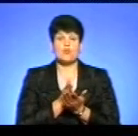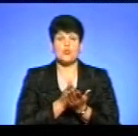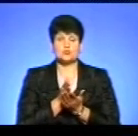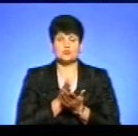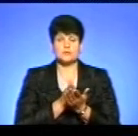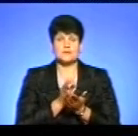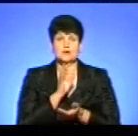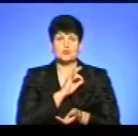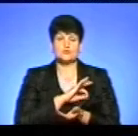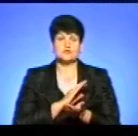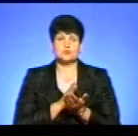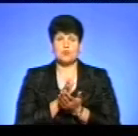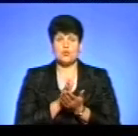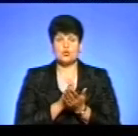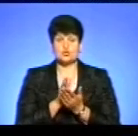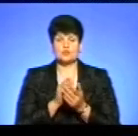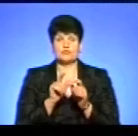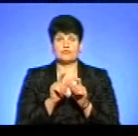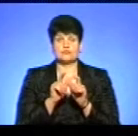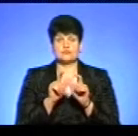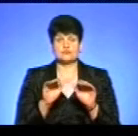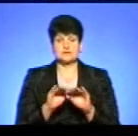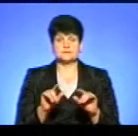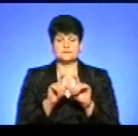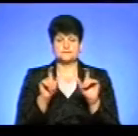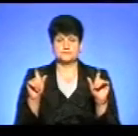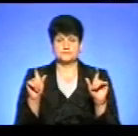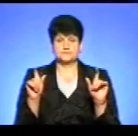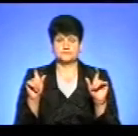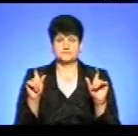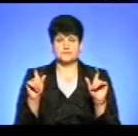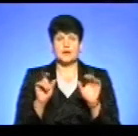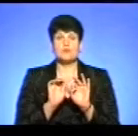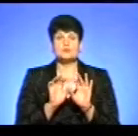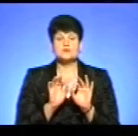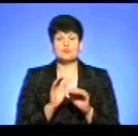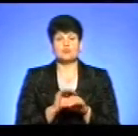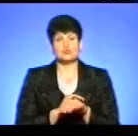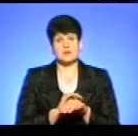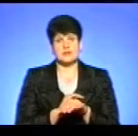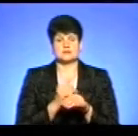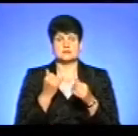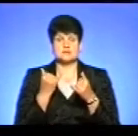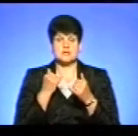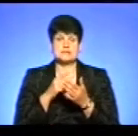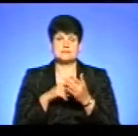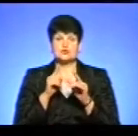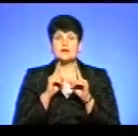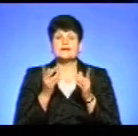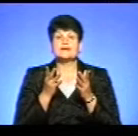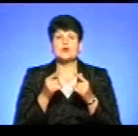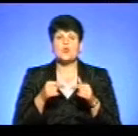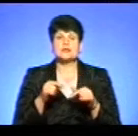користувачі послуг у закладах дошкільної освіти. Поясніть, будь ласка, наразі з міською радою, які органи